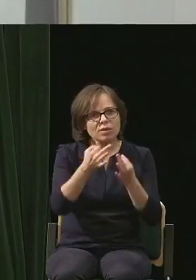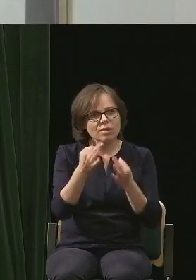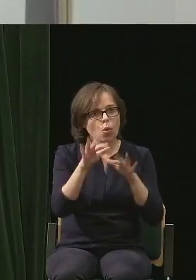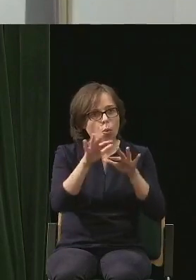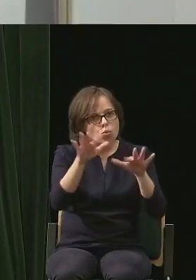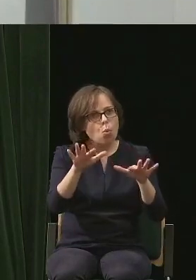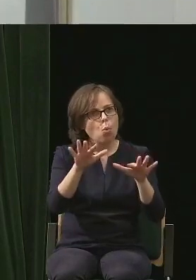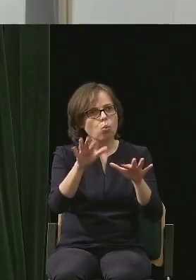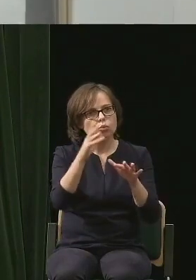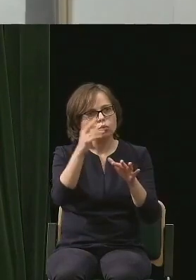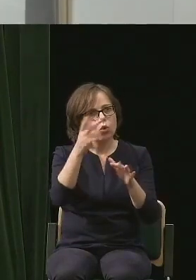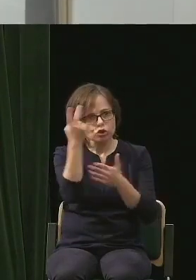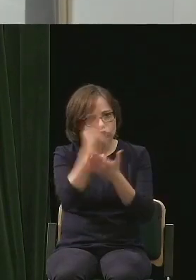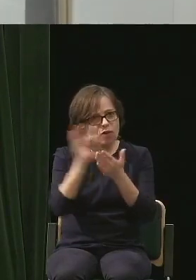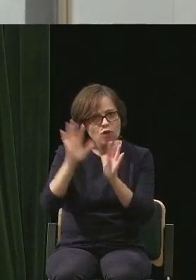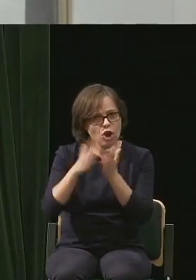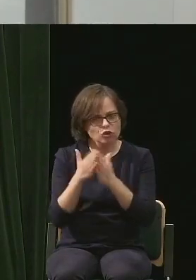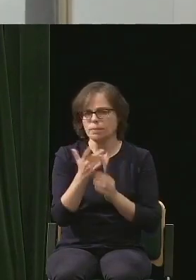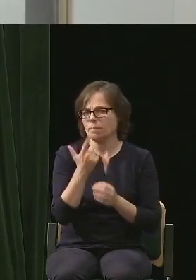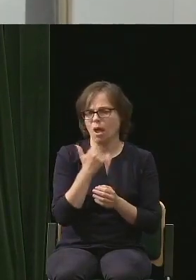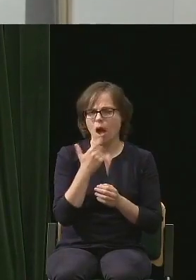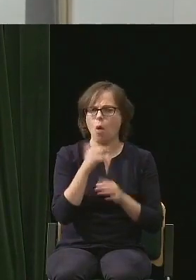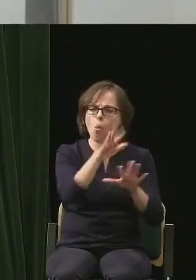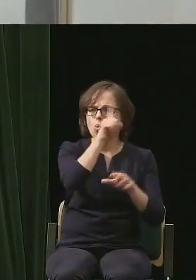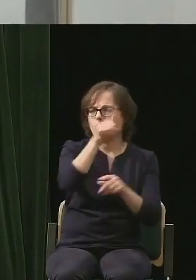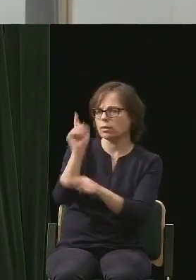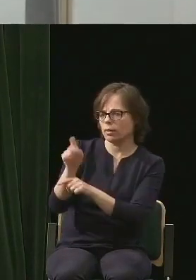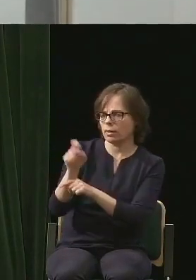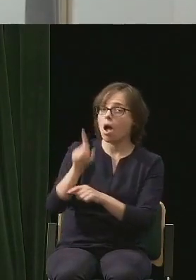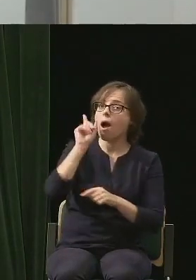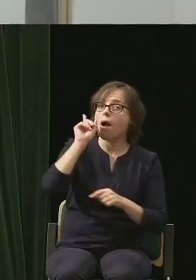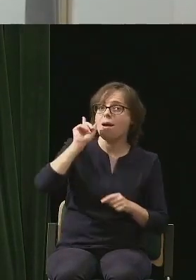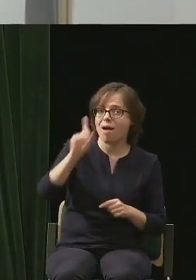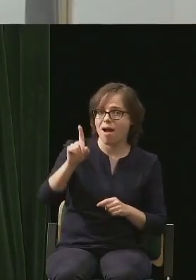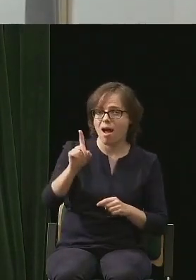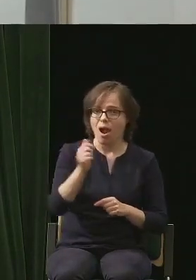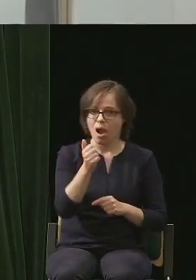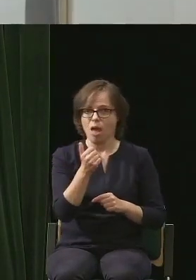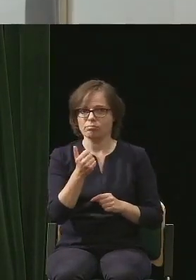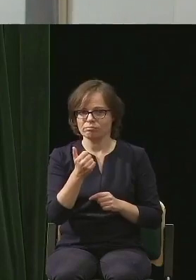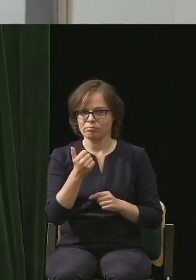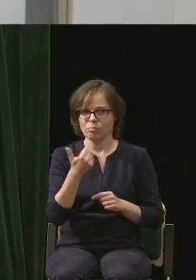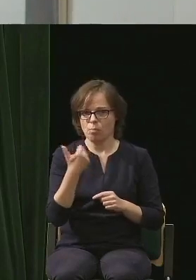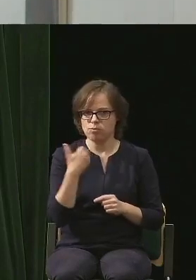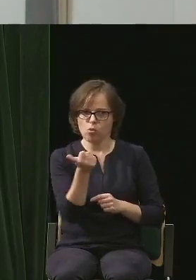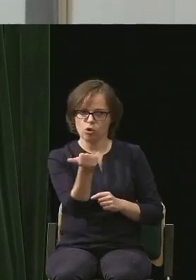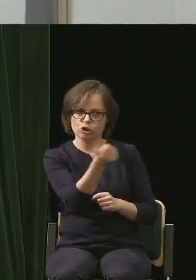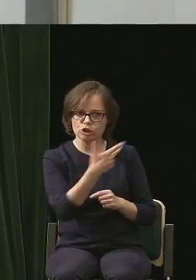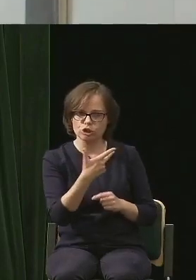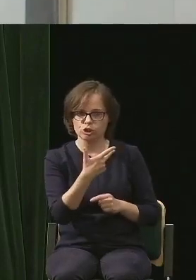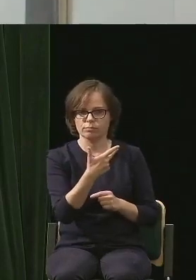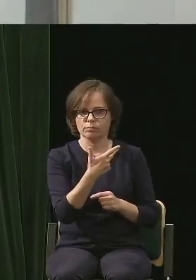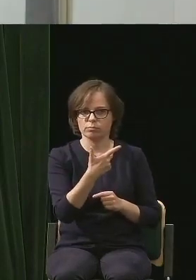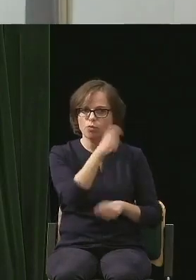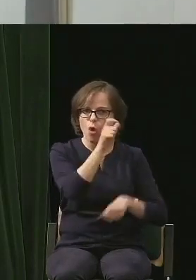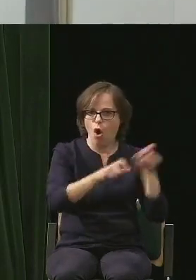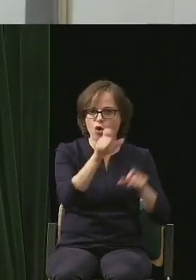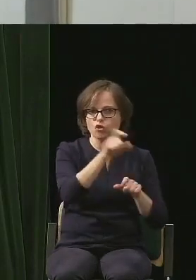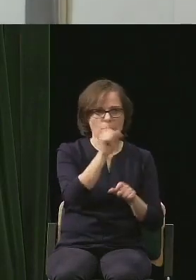wielu lekceważony, ale jako osoba przedstawiona przez trójkę ciekawych i bardzo